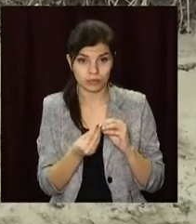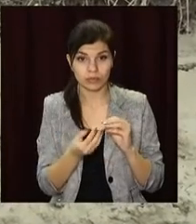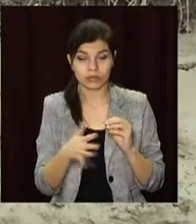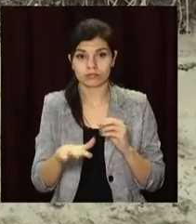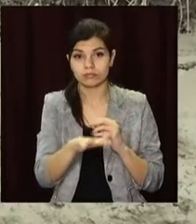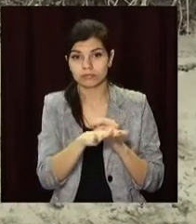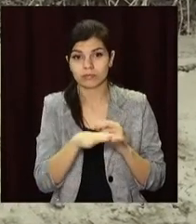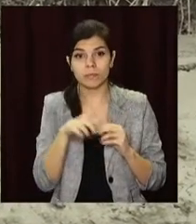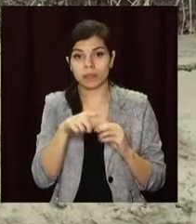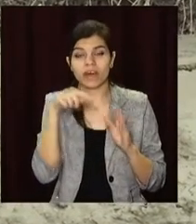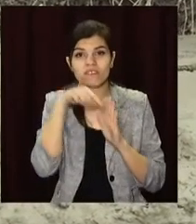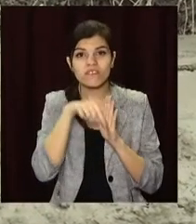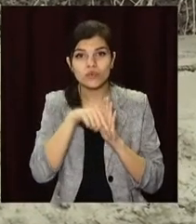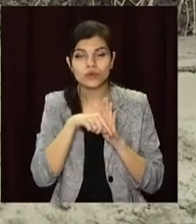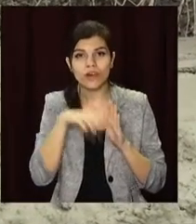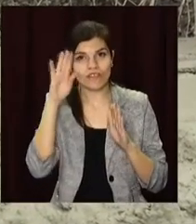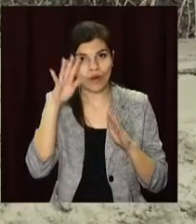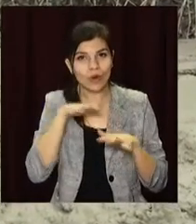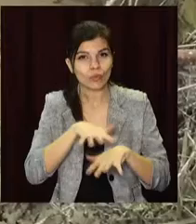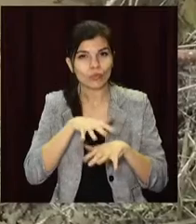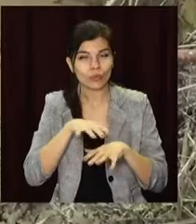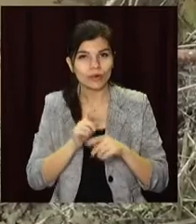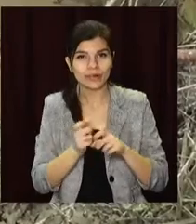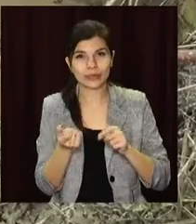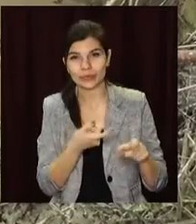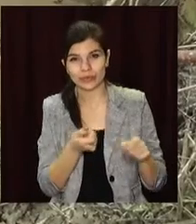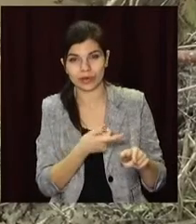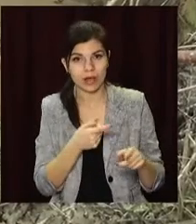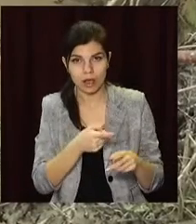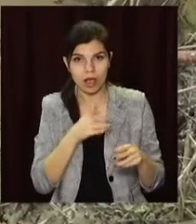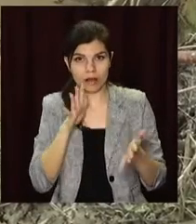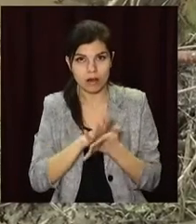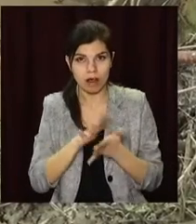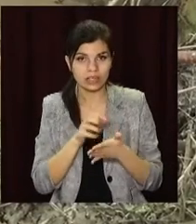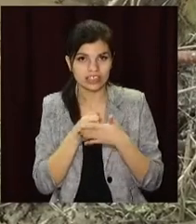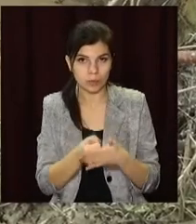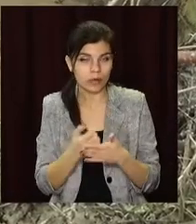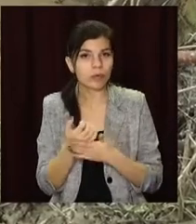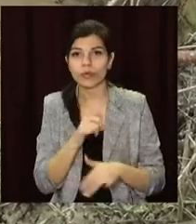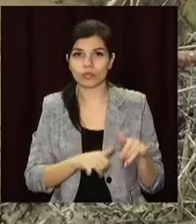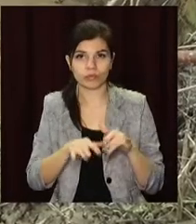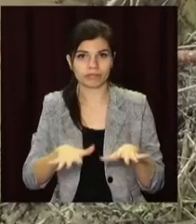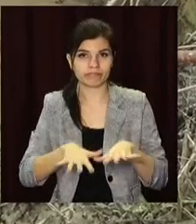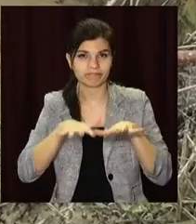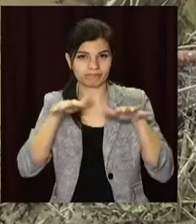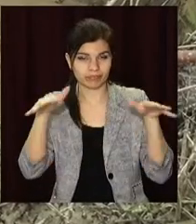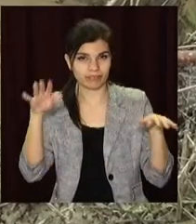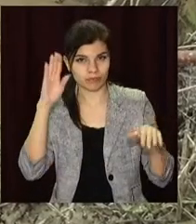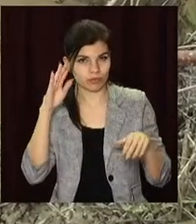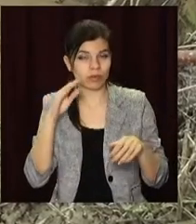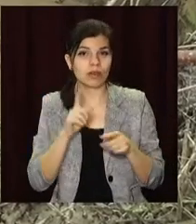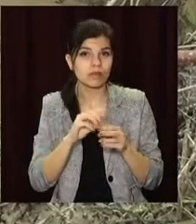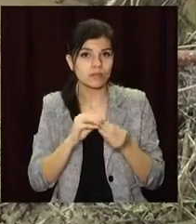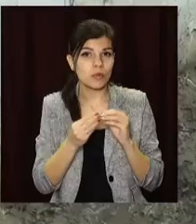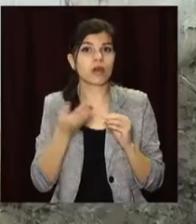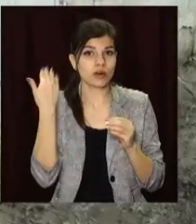хронічно забиті внутрішні комунікації, канави та стоки. Кілька разів їх прочішали працівники гідроспоруд, але проблема так і